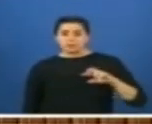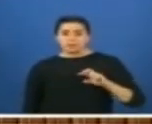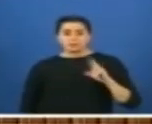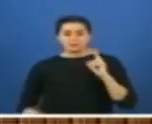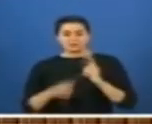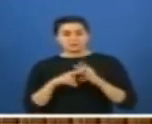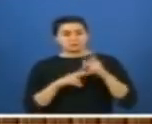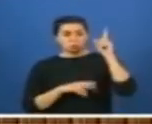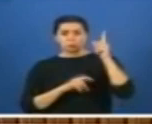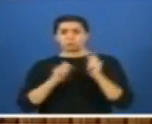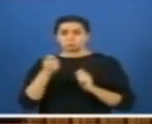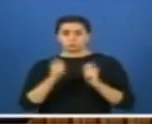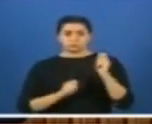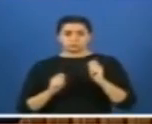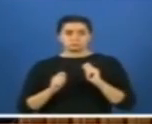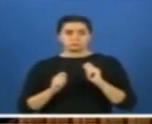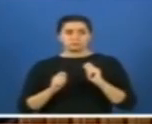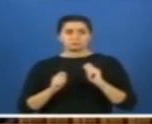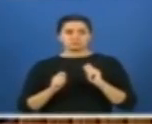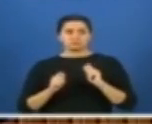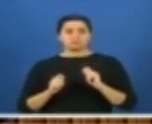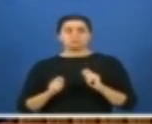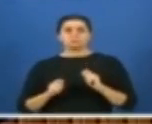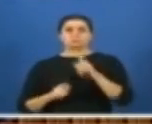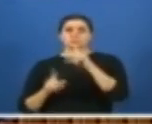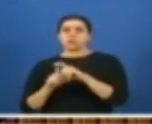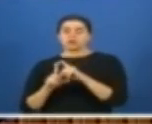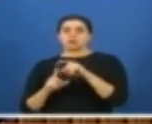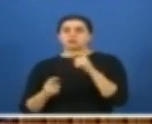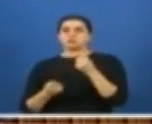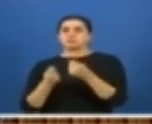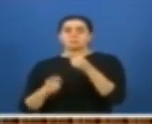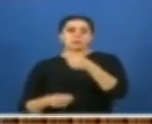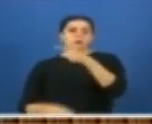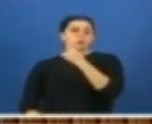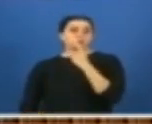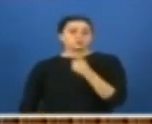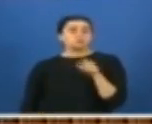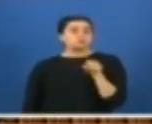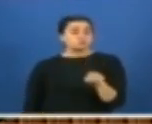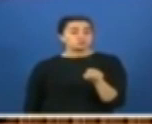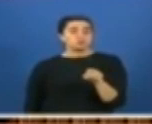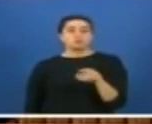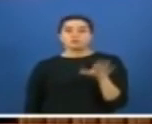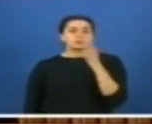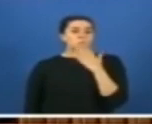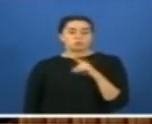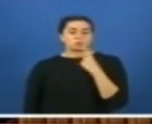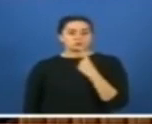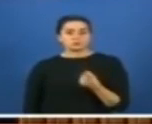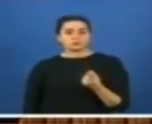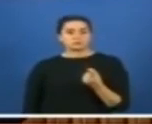adını dahi, Diyanet İşleri Başkanlığı açıklama yaptı. Böyle bir hadisi şerif yoktur, dedi.